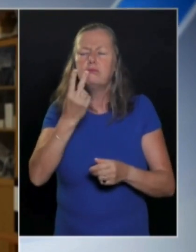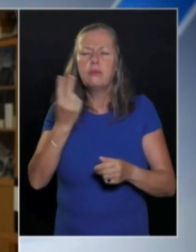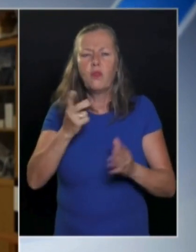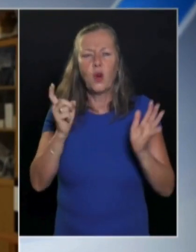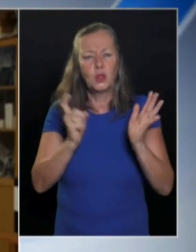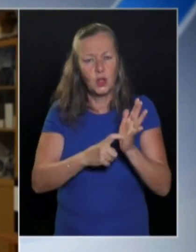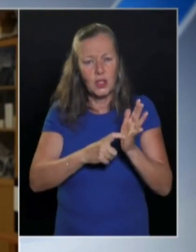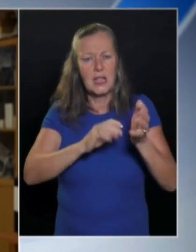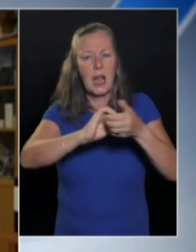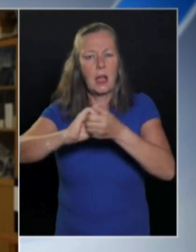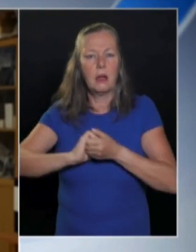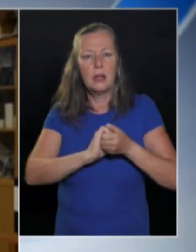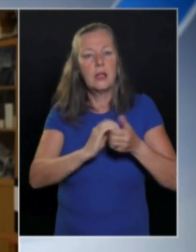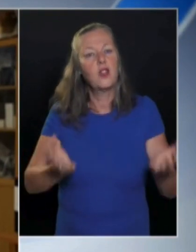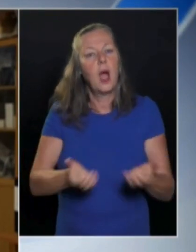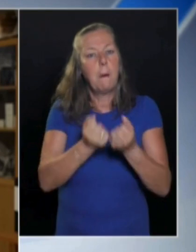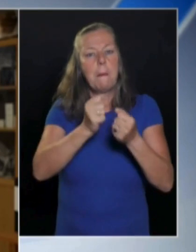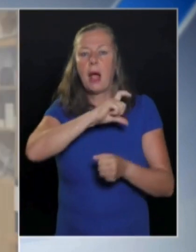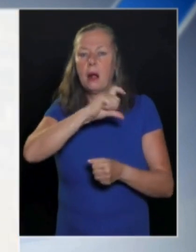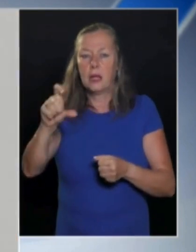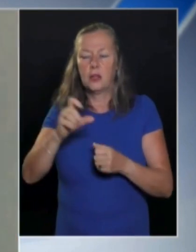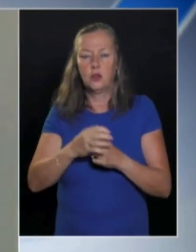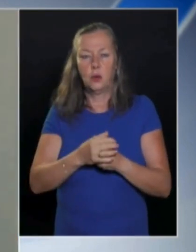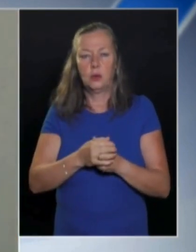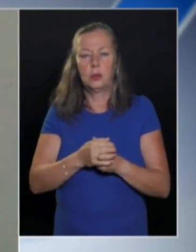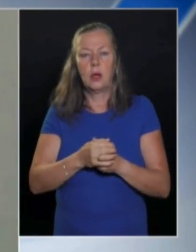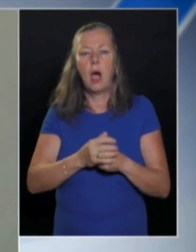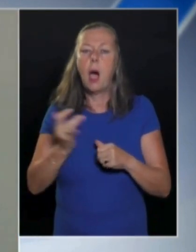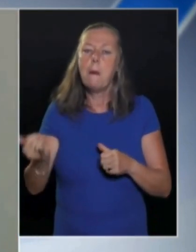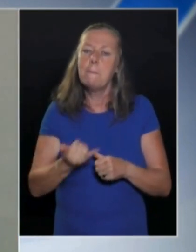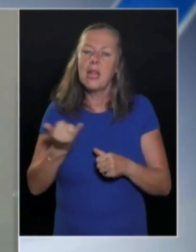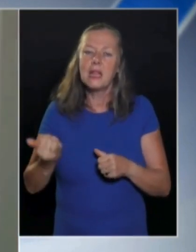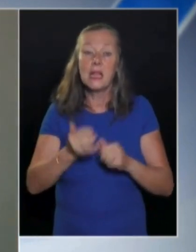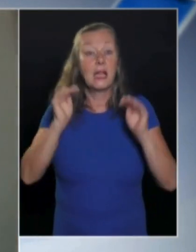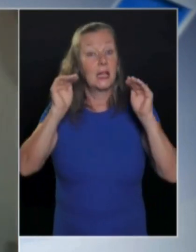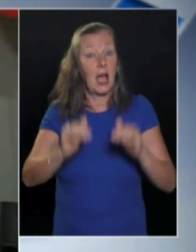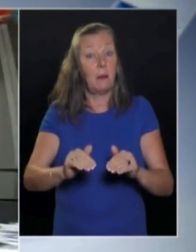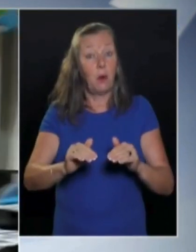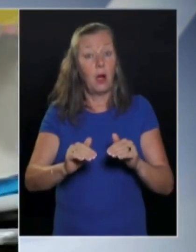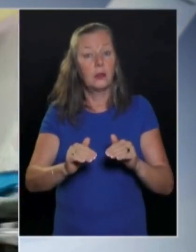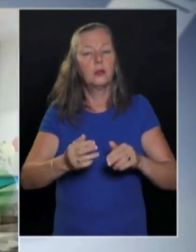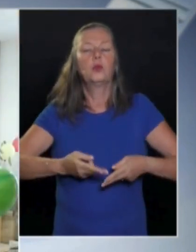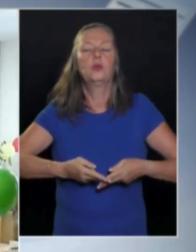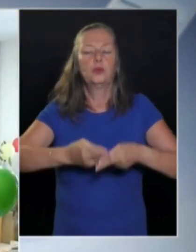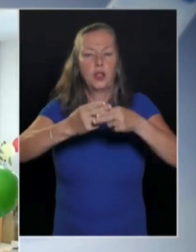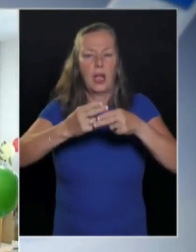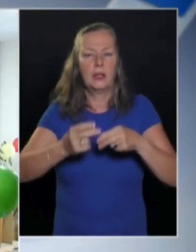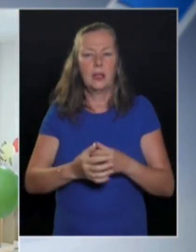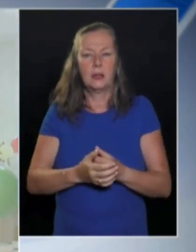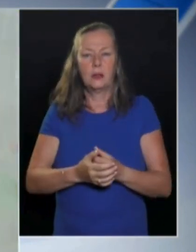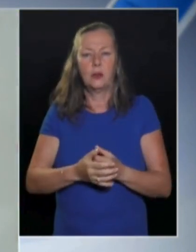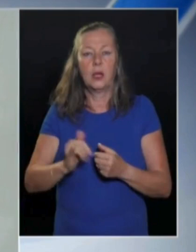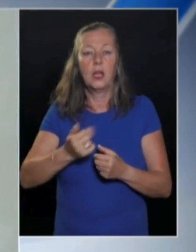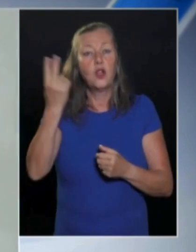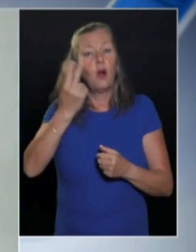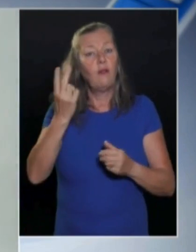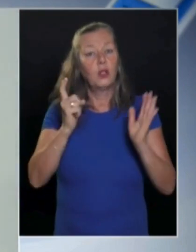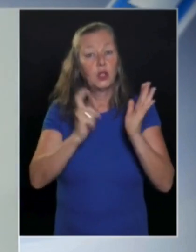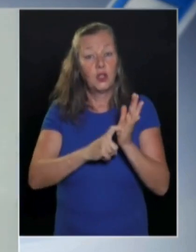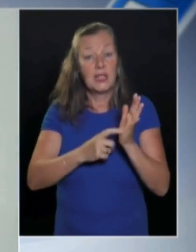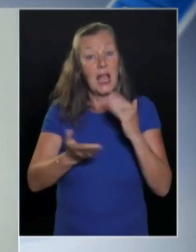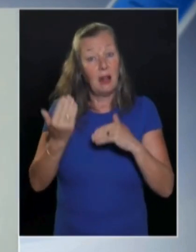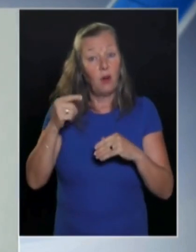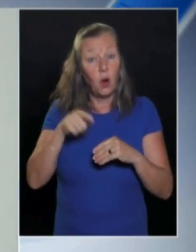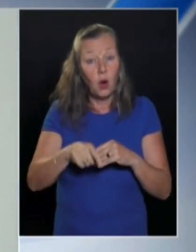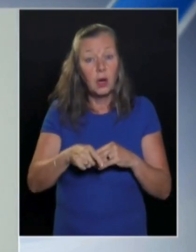célkitűzése az Egyesületnek, megalakulásunk óta ezt igyekeztünk mindig támogatni, valamilyen módon előségíteni, és fontos